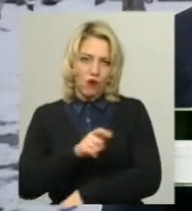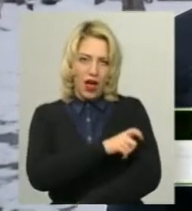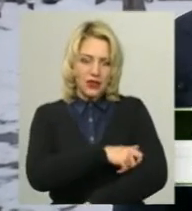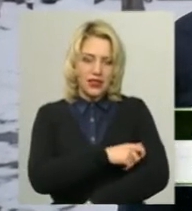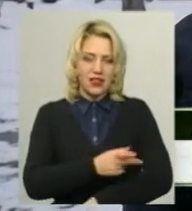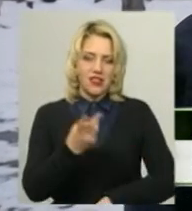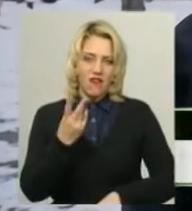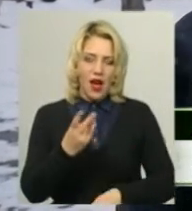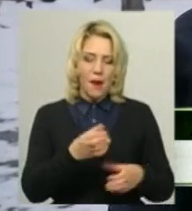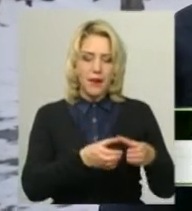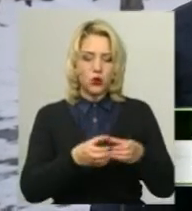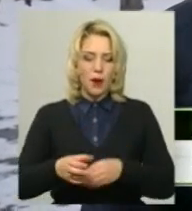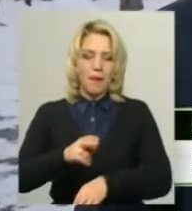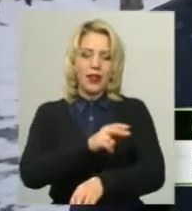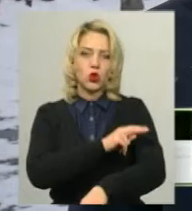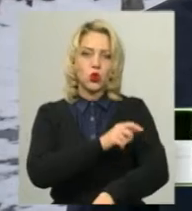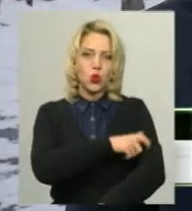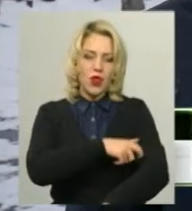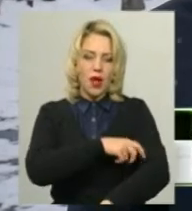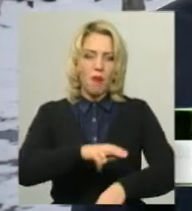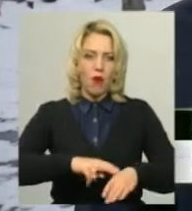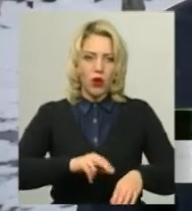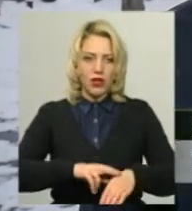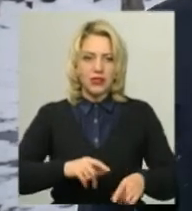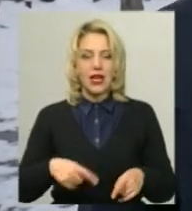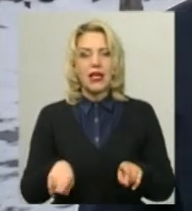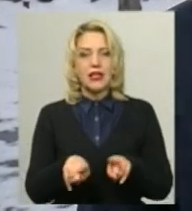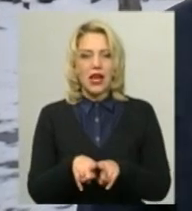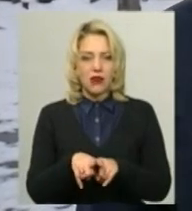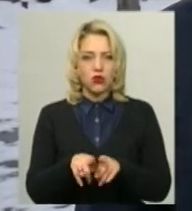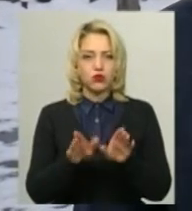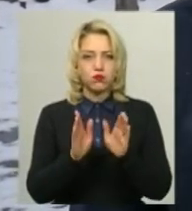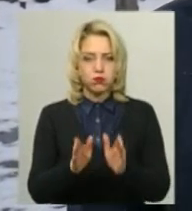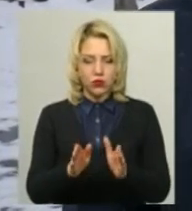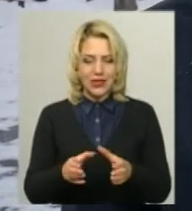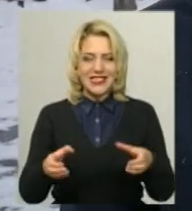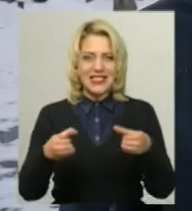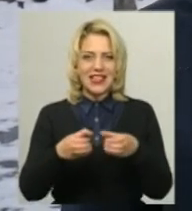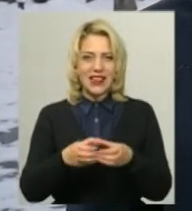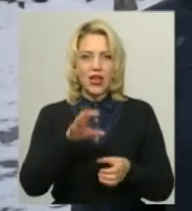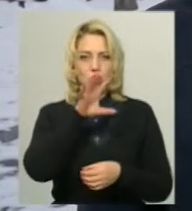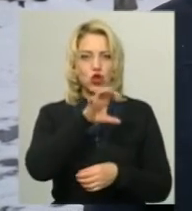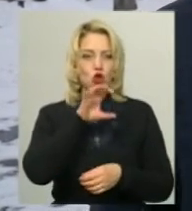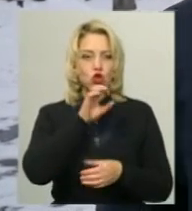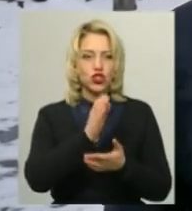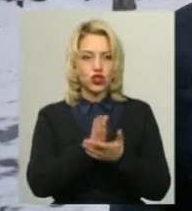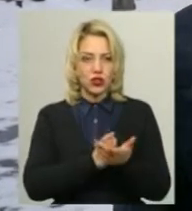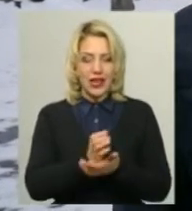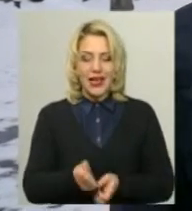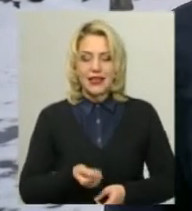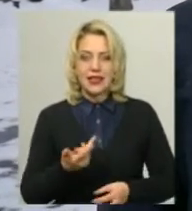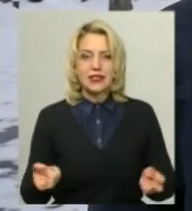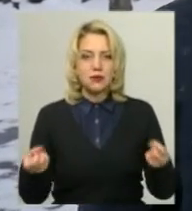складі патрульної поліції Тора. Також буде склад з кінологічної служби. І декілька собачок,